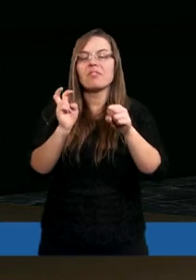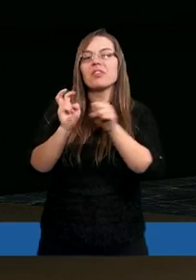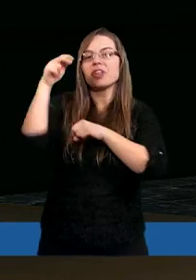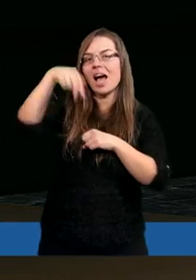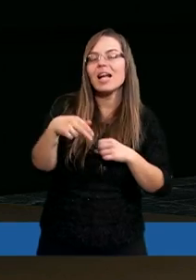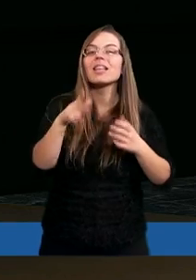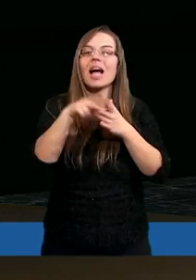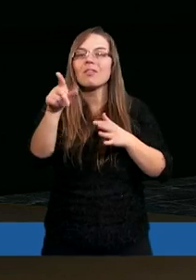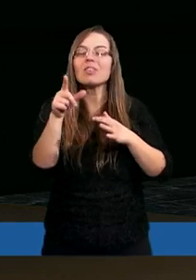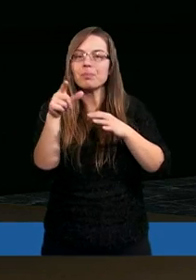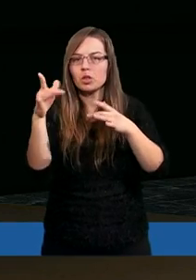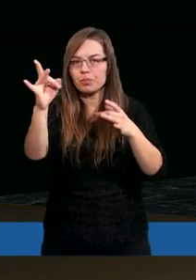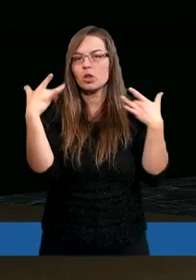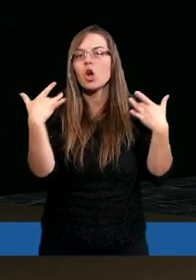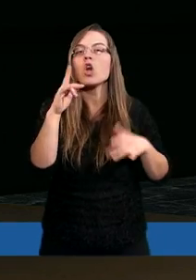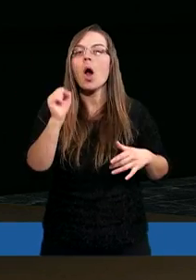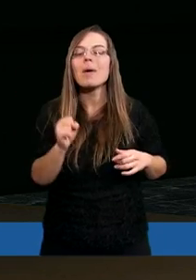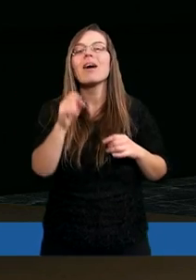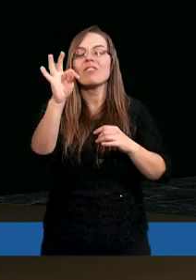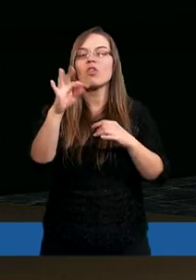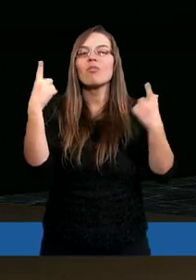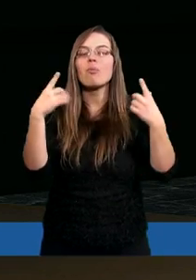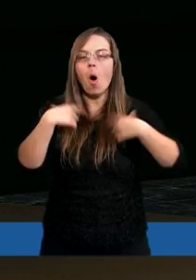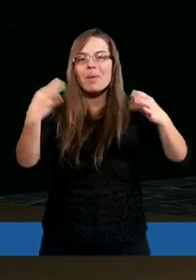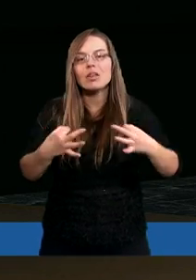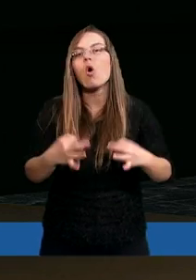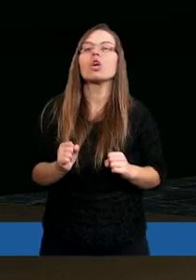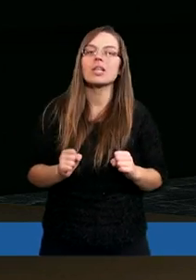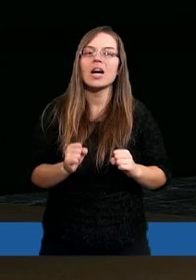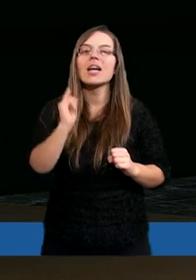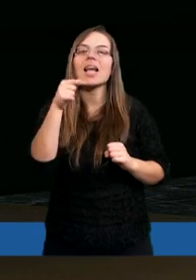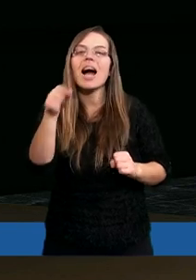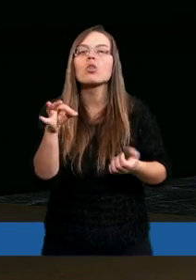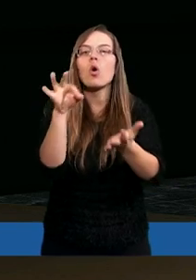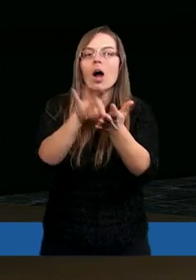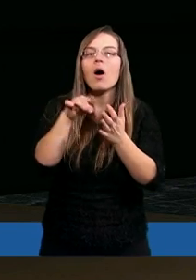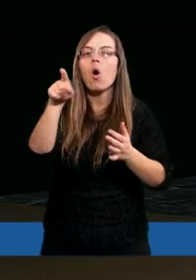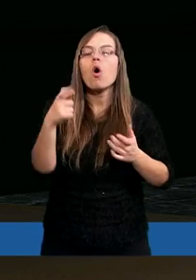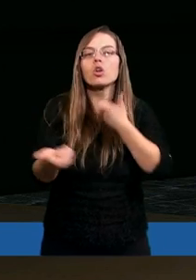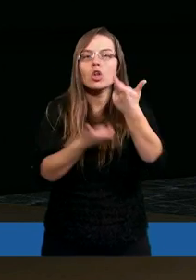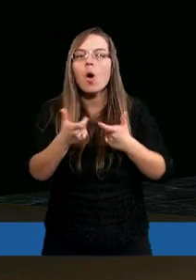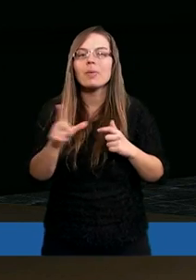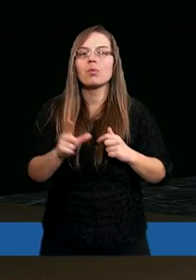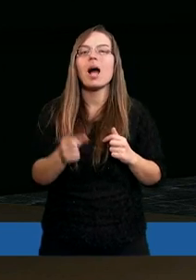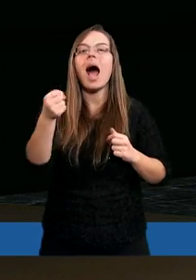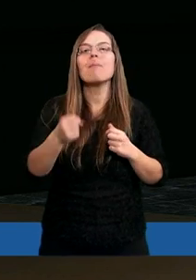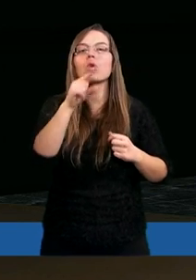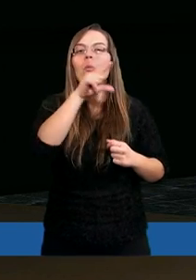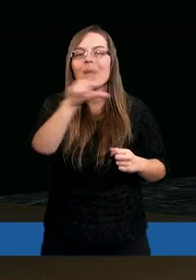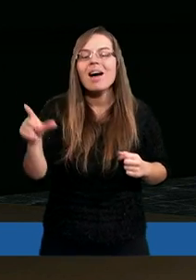zszedł właśnie z nieba, a do swojej własności i jak to akurat apostoł